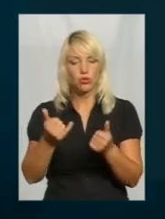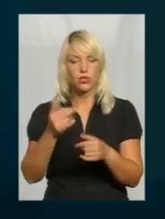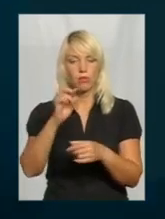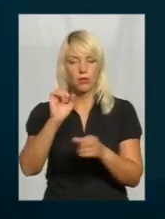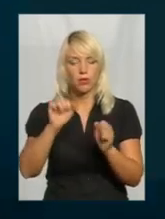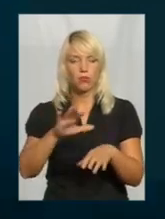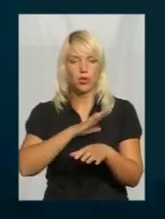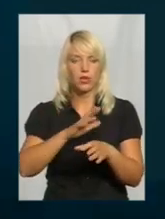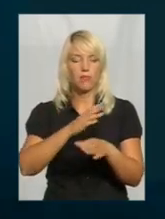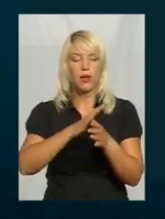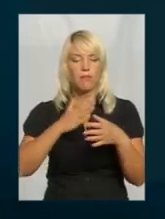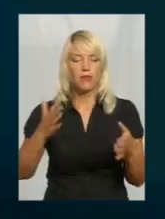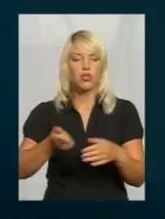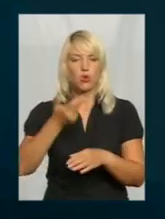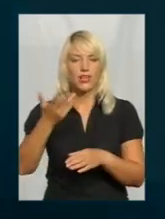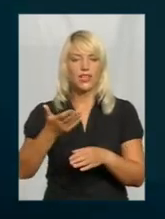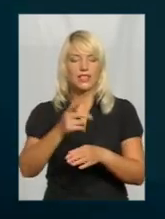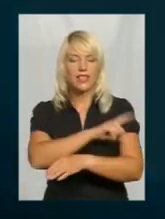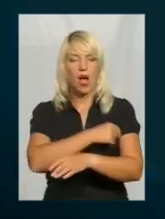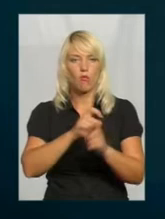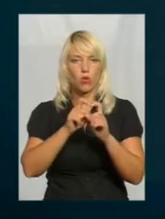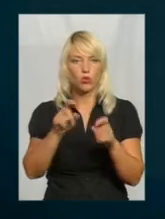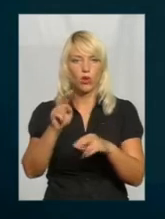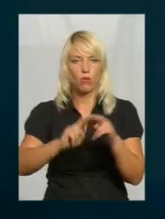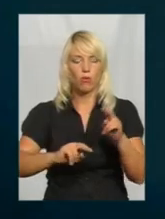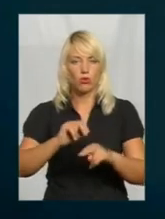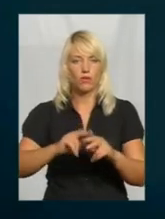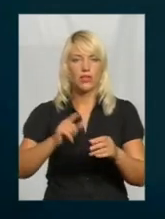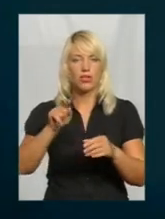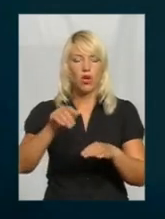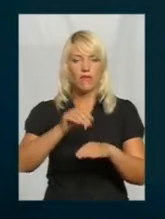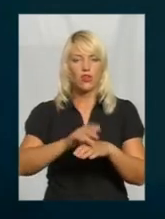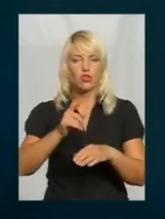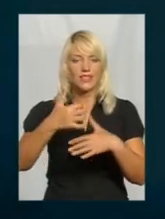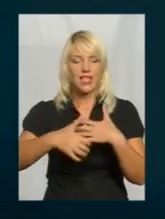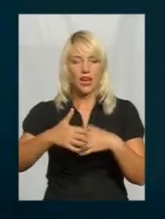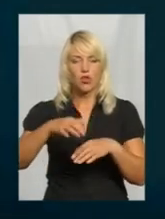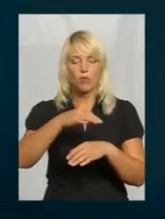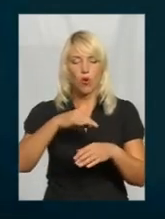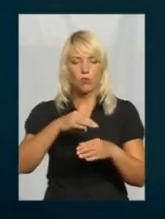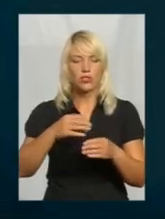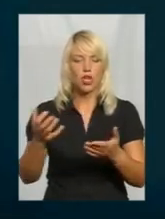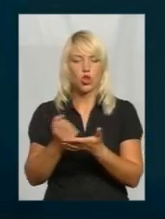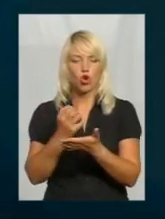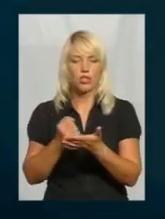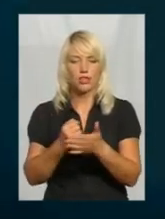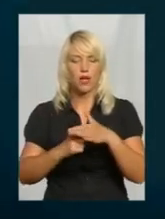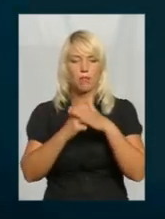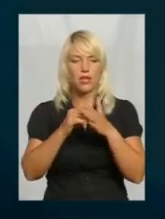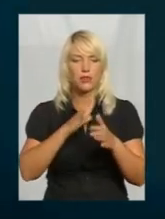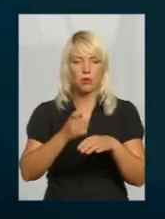кількість амбулаторій побудувати. Той факт, що в середньому області перевиконана дохідна база по ОТГ більш ніж на